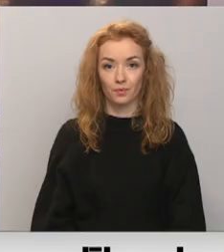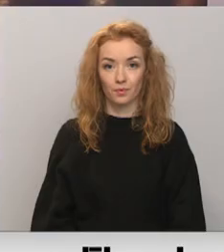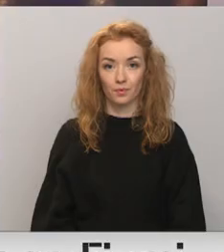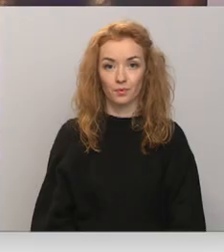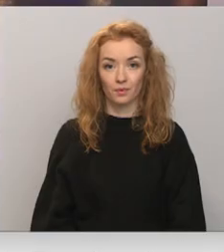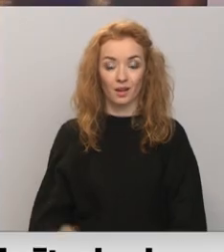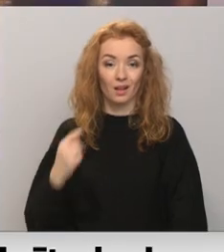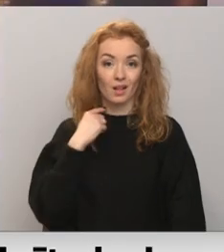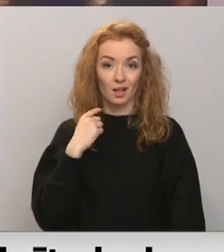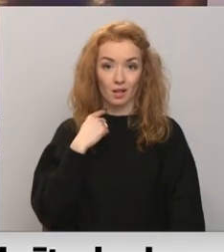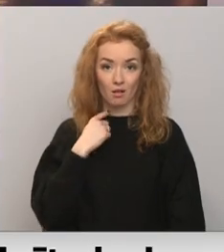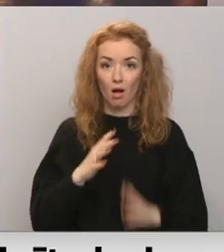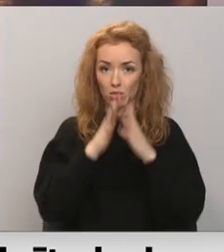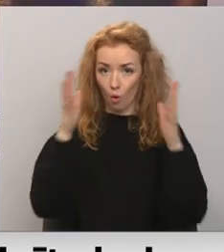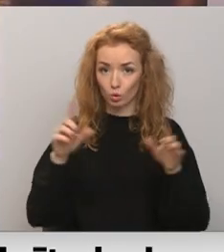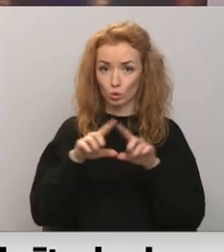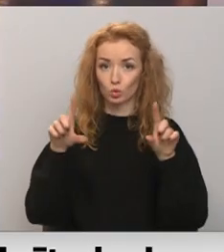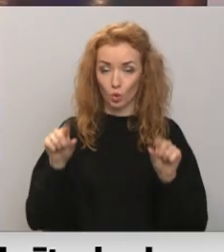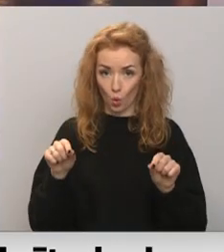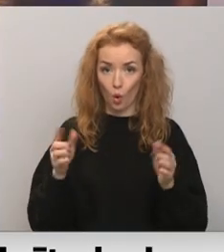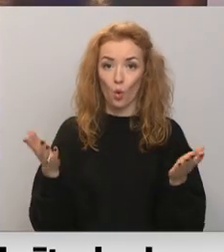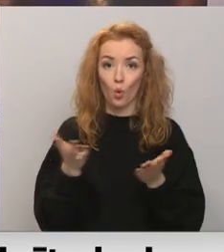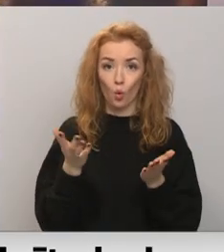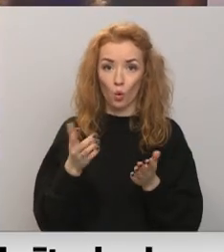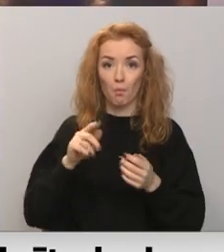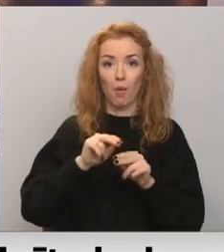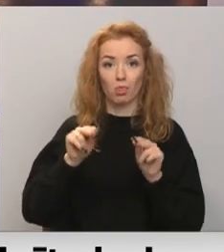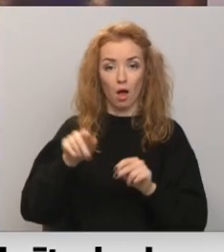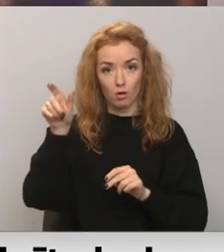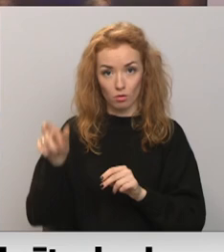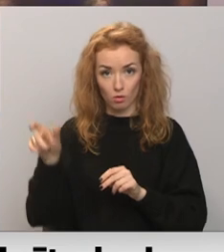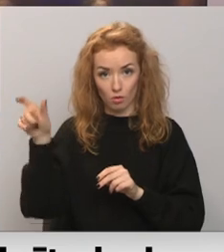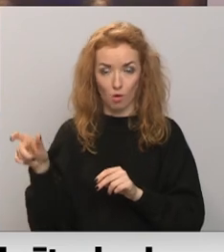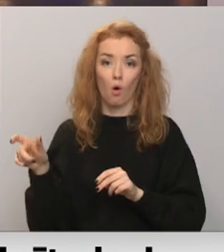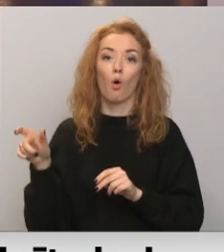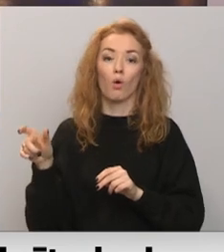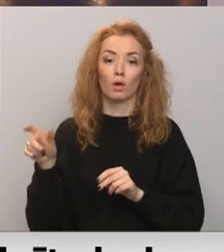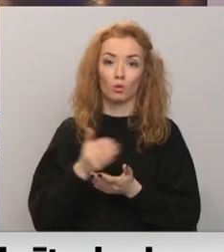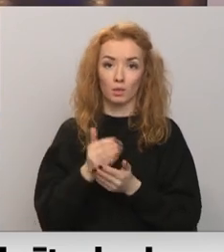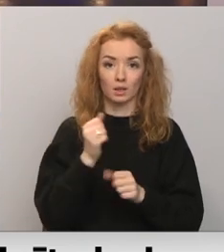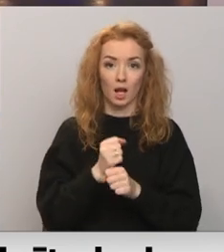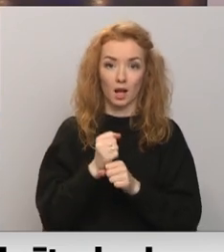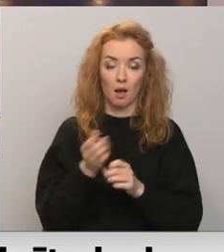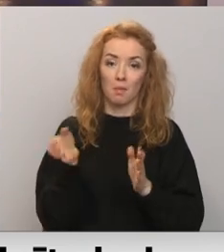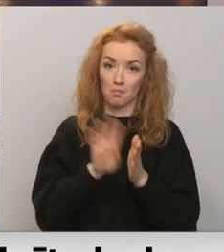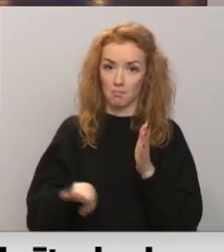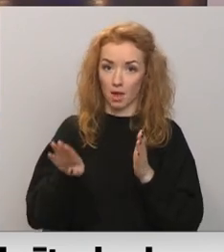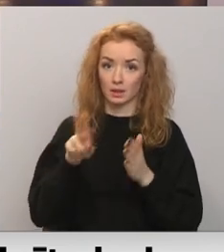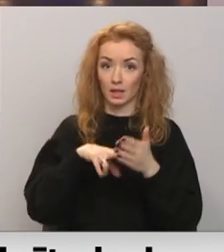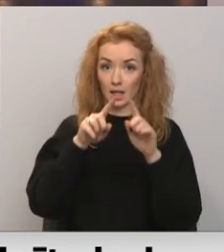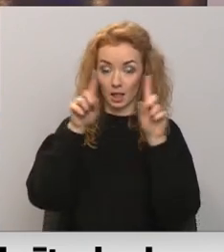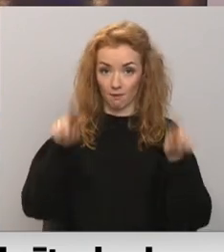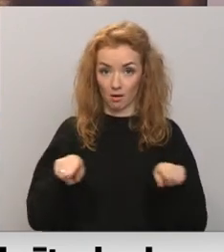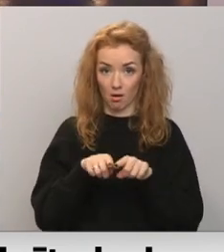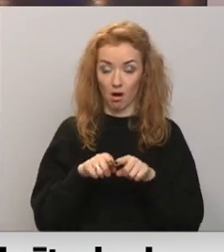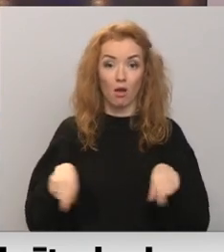Rīgā ir vairākas skolas, kurās bez sadarbspējīga COVID-19 certifikāta aizviena strādā vismaz desmit vai vairāk darbinieku.